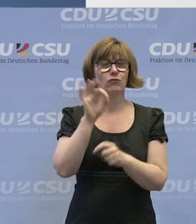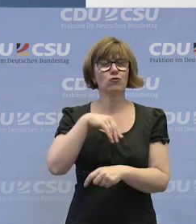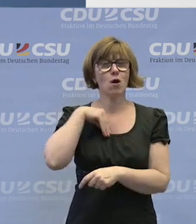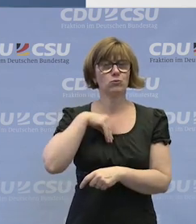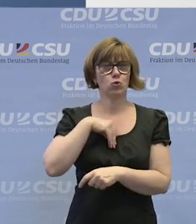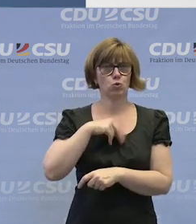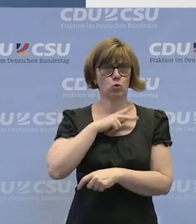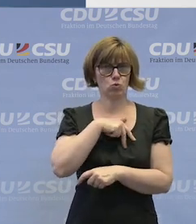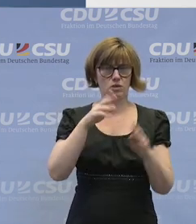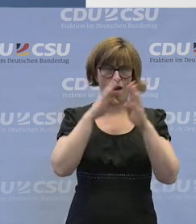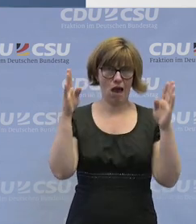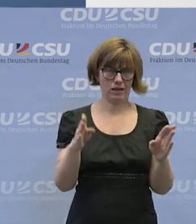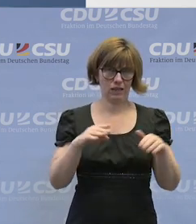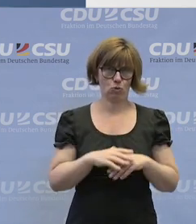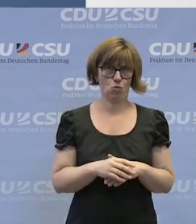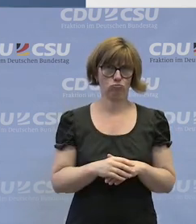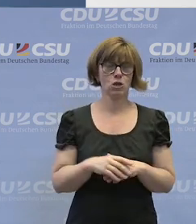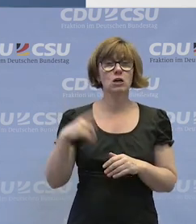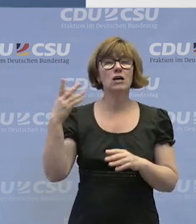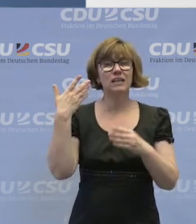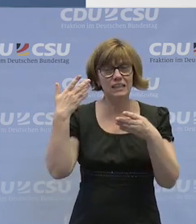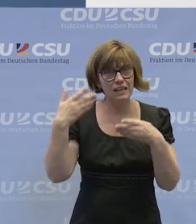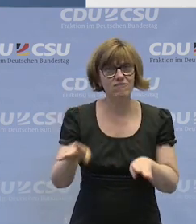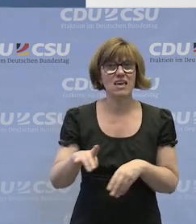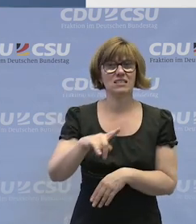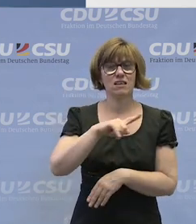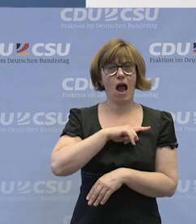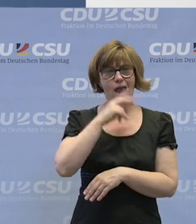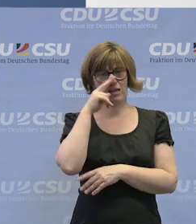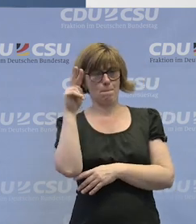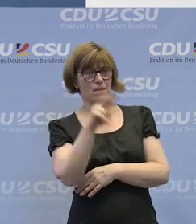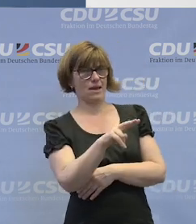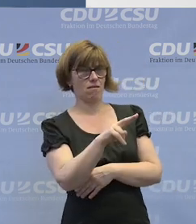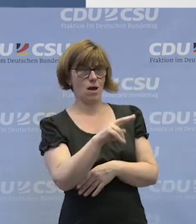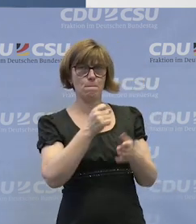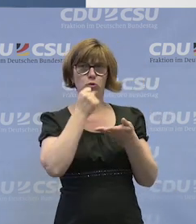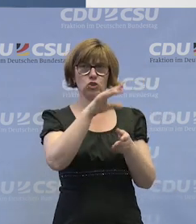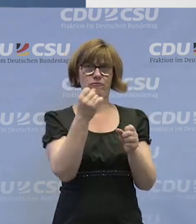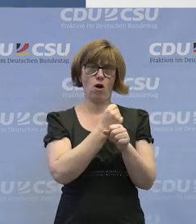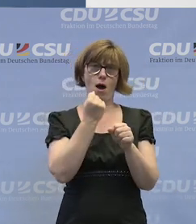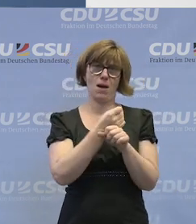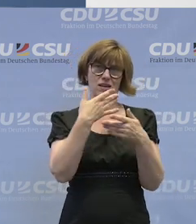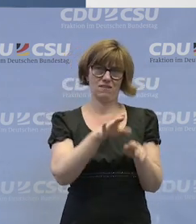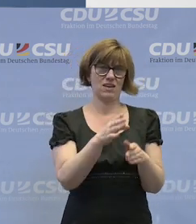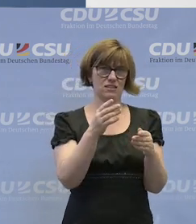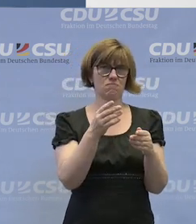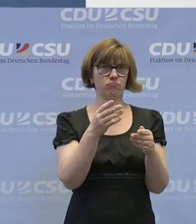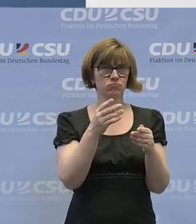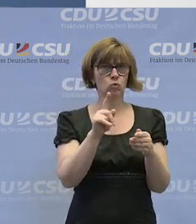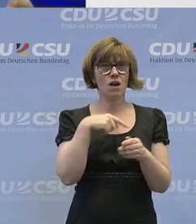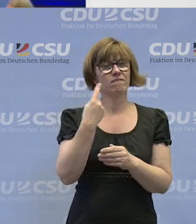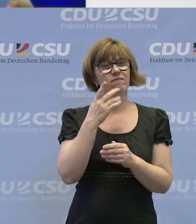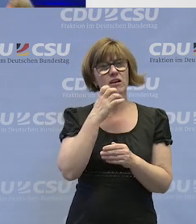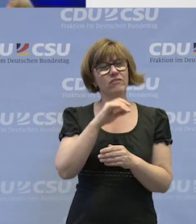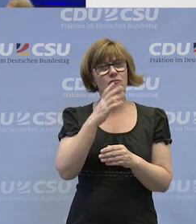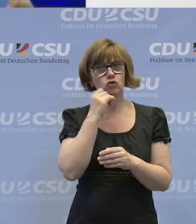psychosoziale Einrichtungen. Sie haben schon mal einen eigenen Blick auf das Budget für Arbeit geworfen und davon wollen Sie